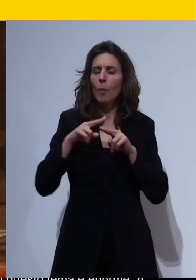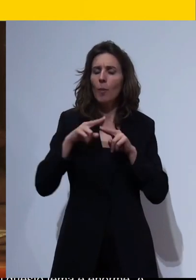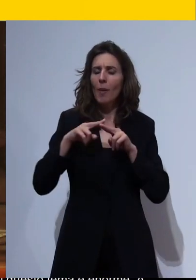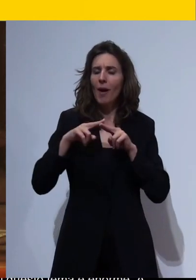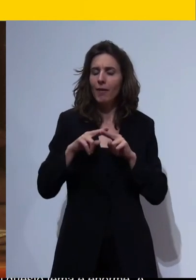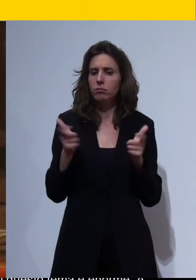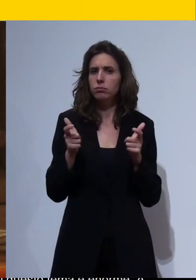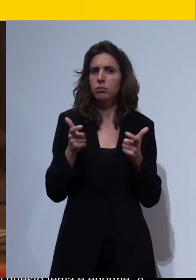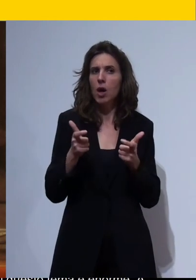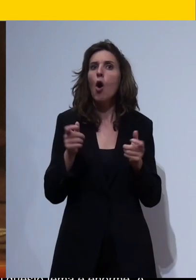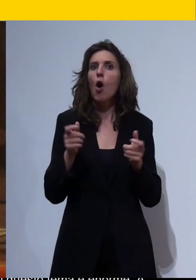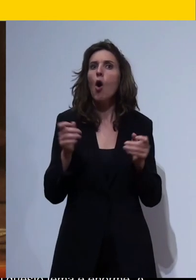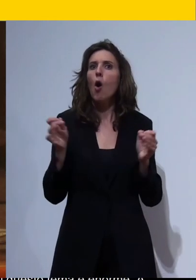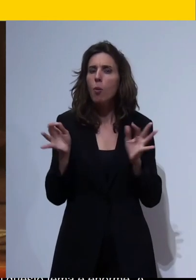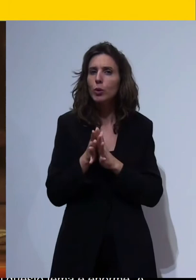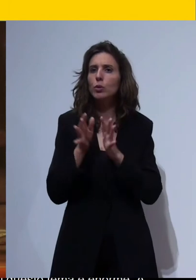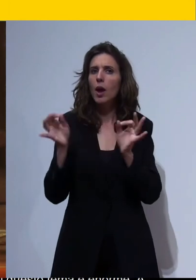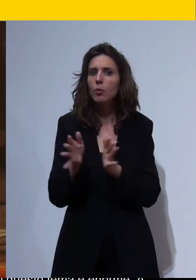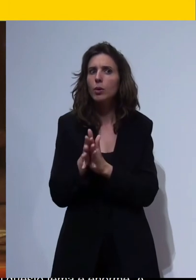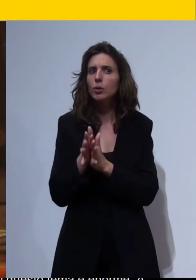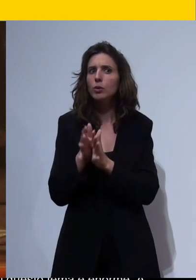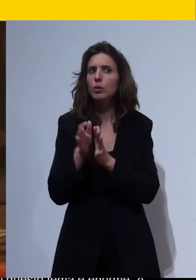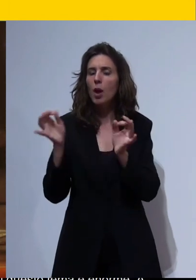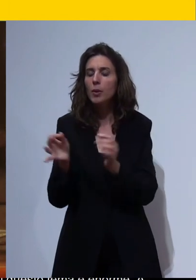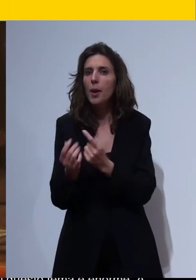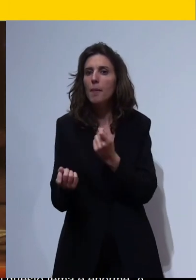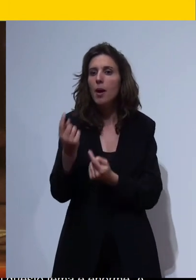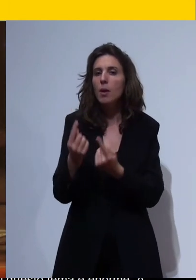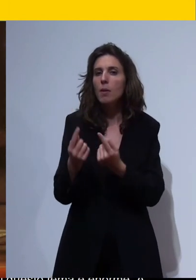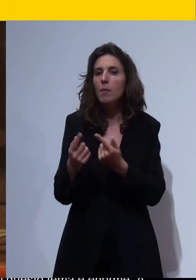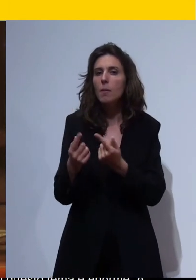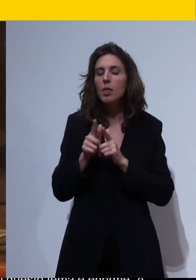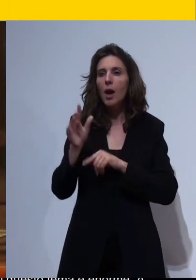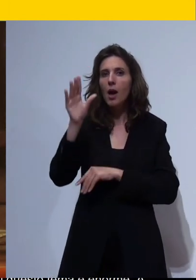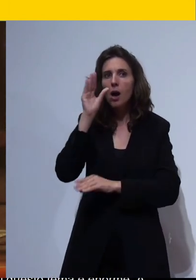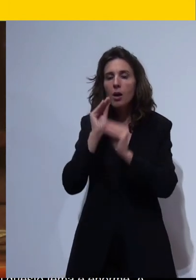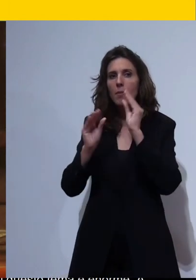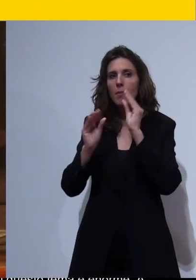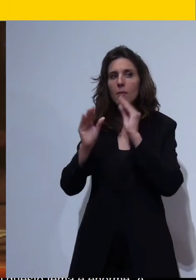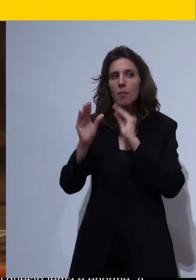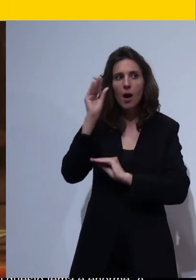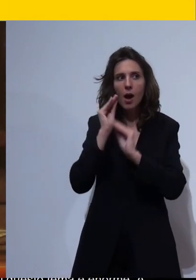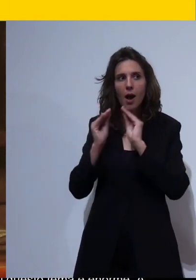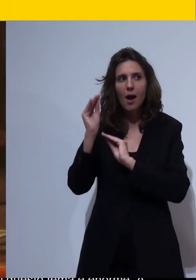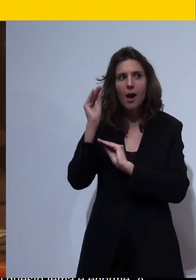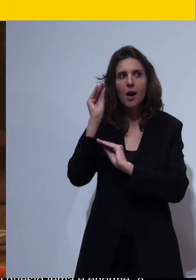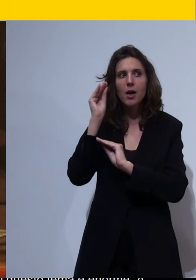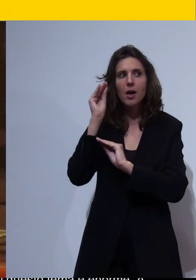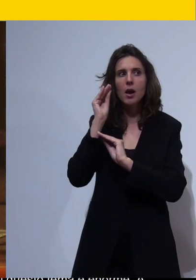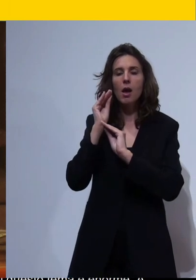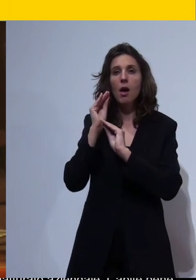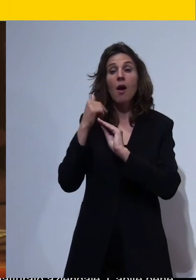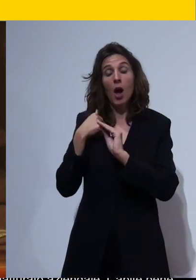opportunità di formarci imparare guardare cosa succedeva altrove non l'abbiamo